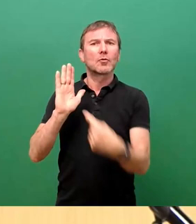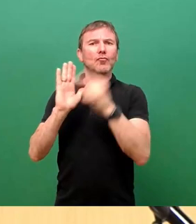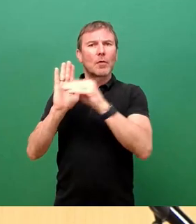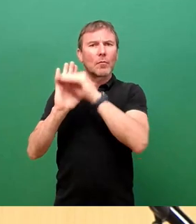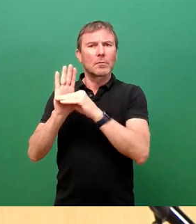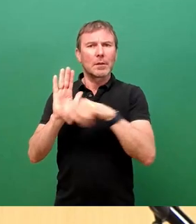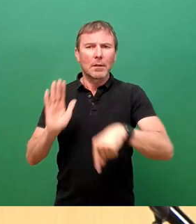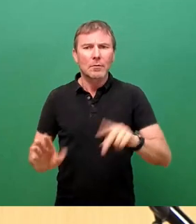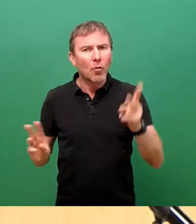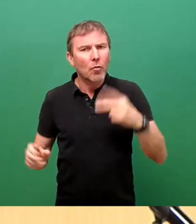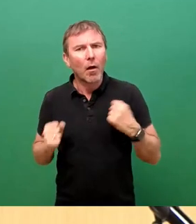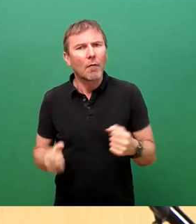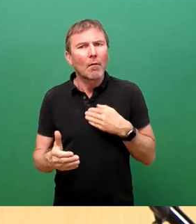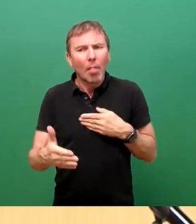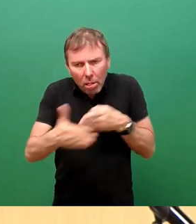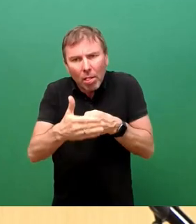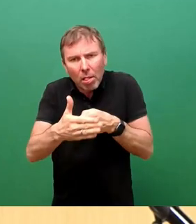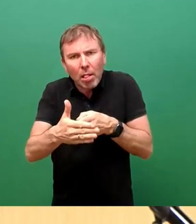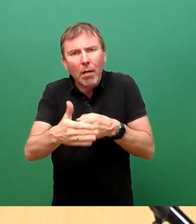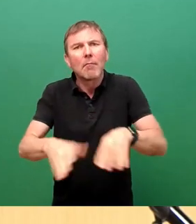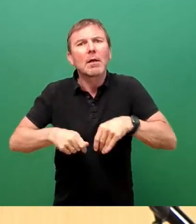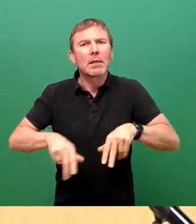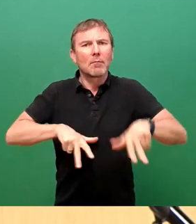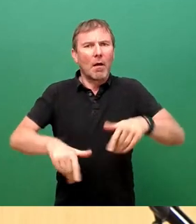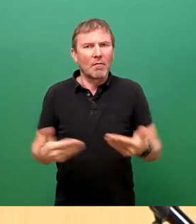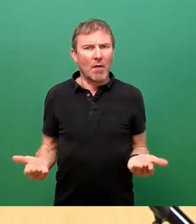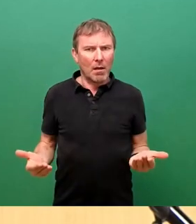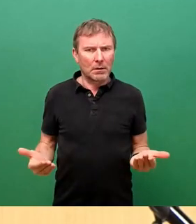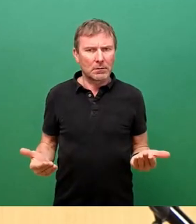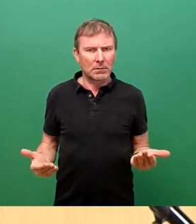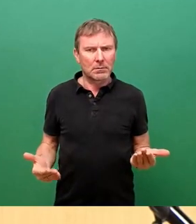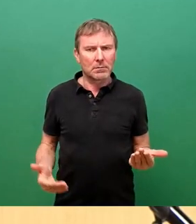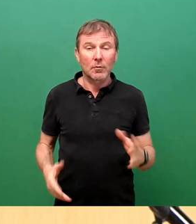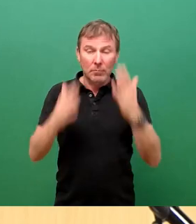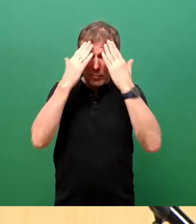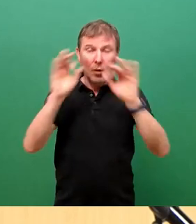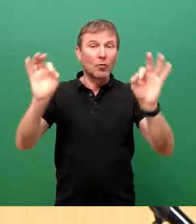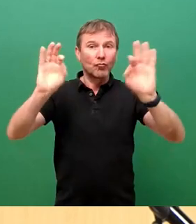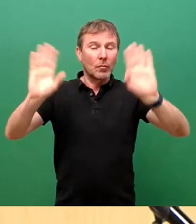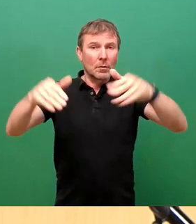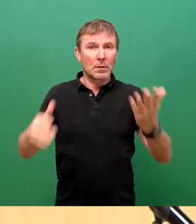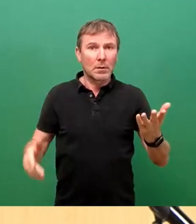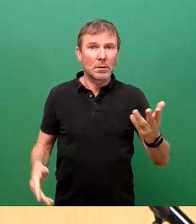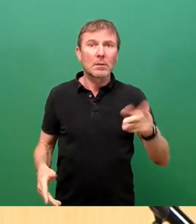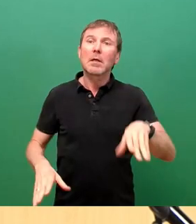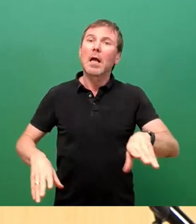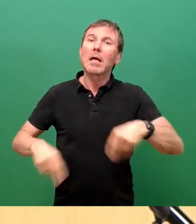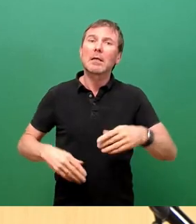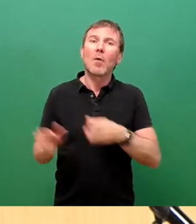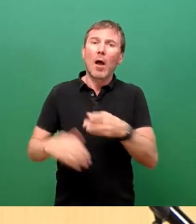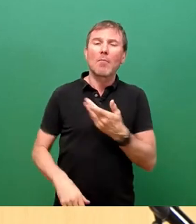feststecken im Genehmigungsverfahren und bestürzenderweise auch die Genehmigungsbehörde, die